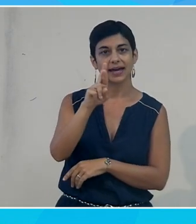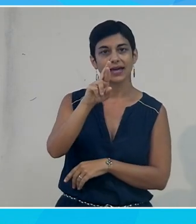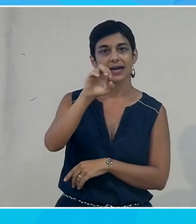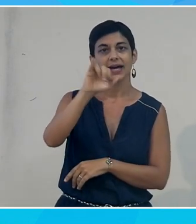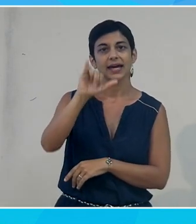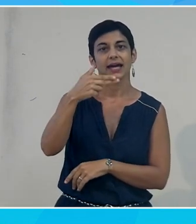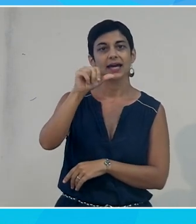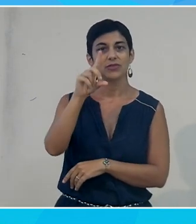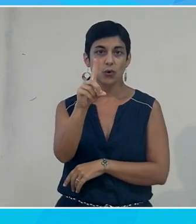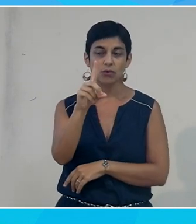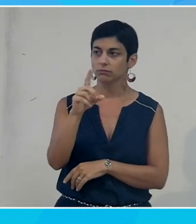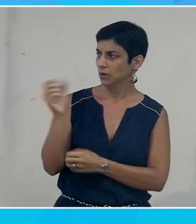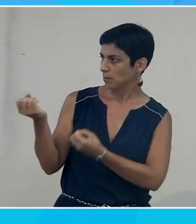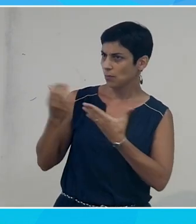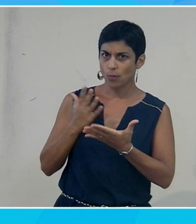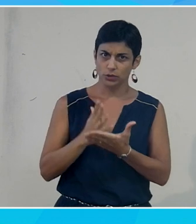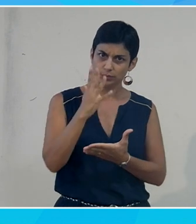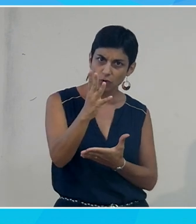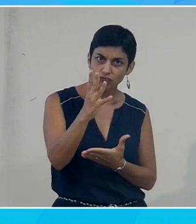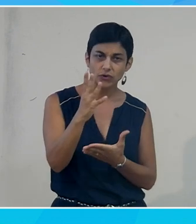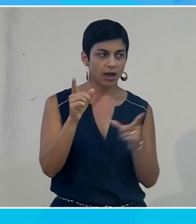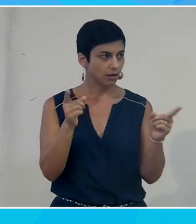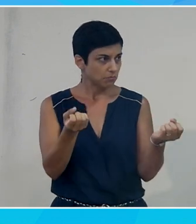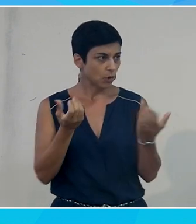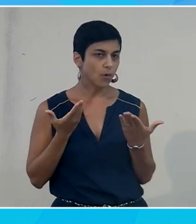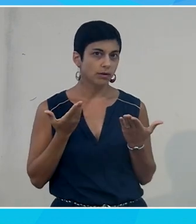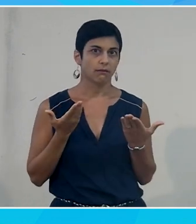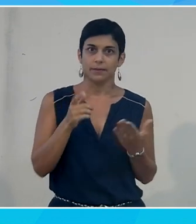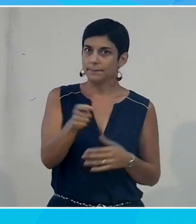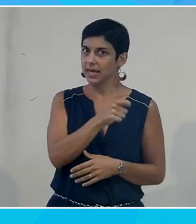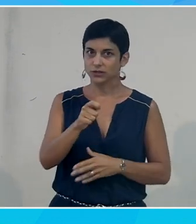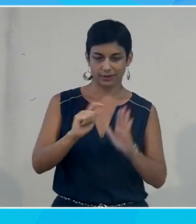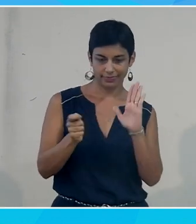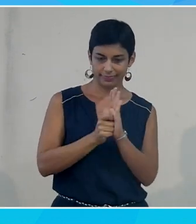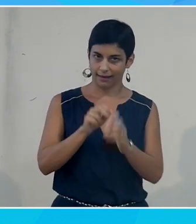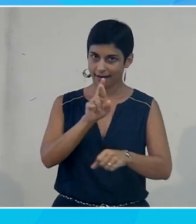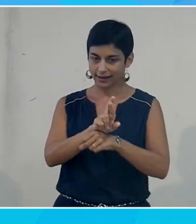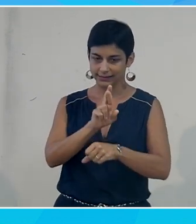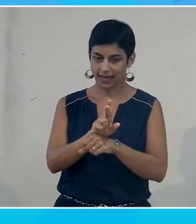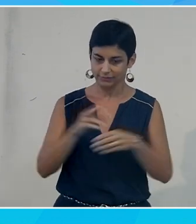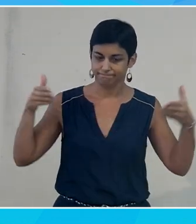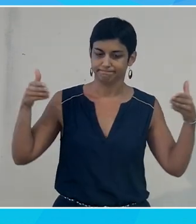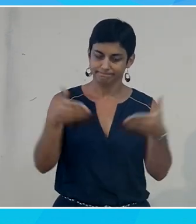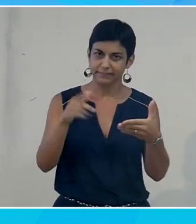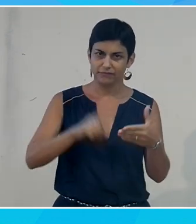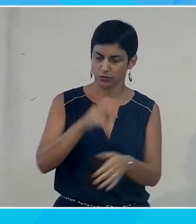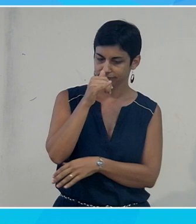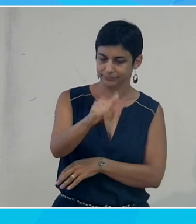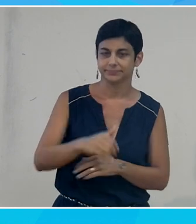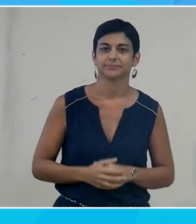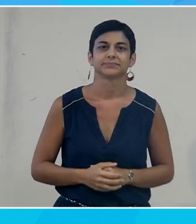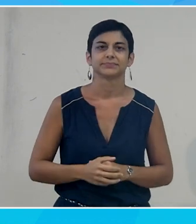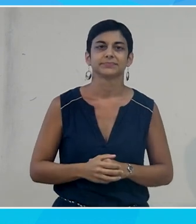nous ont proposé ce projet, j'ai tout de suite bloqué, bien entendu, le créneau sur l'agenda et je me suis dit que là-dessus, il fallait y aller à 200%.